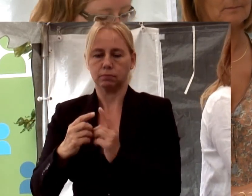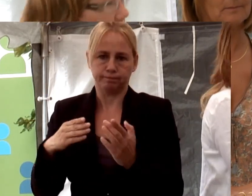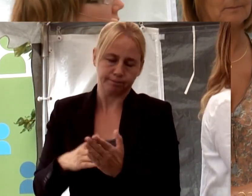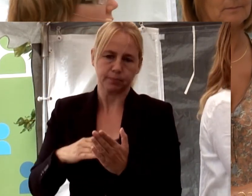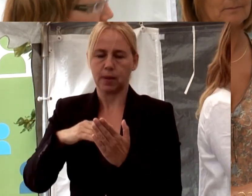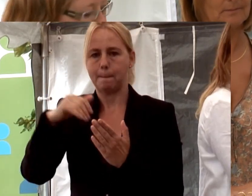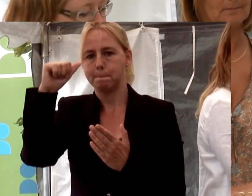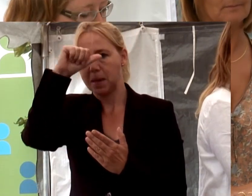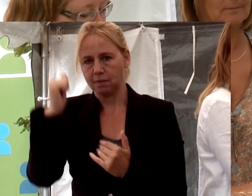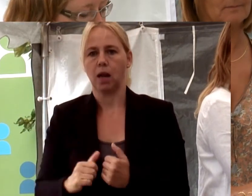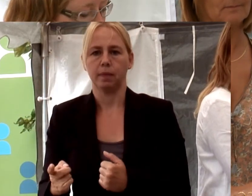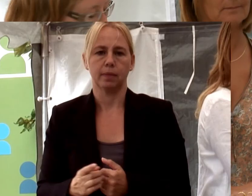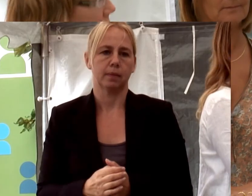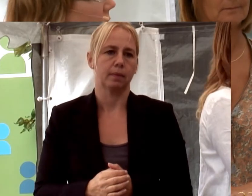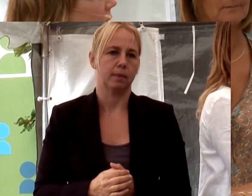för dem.